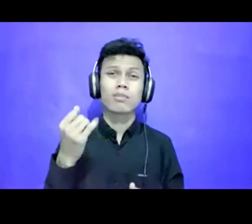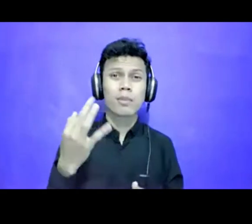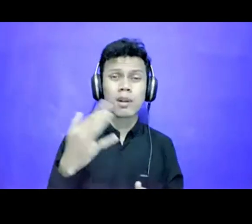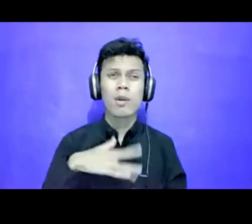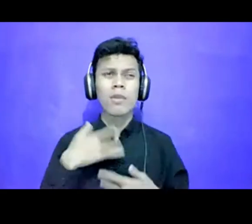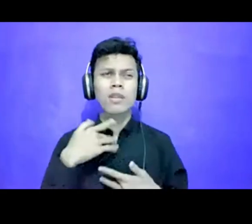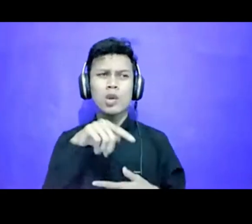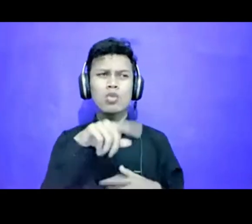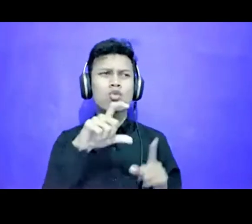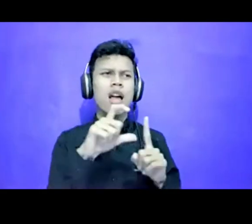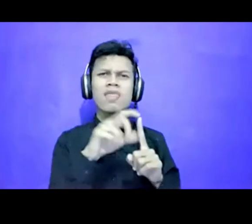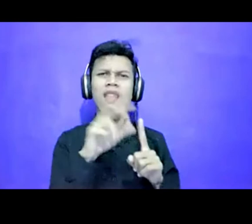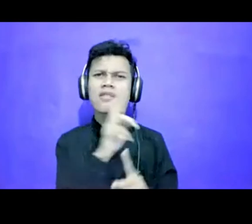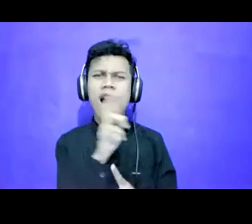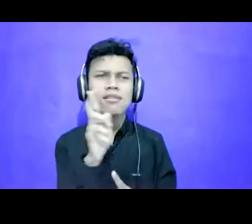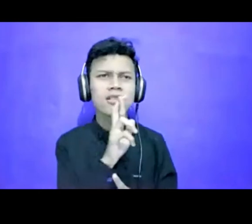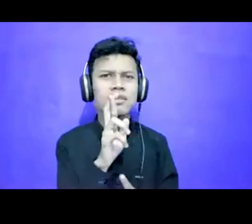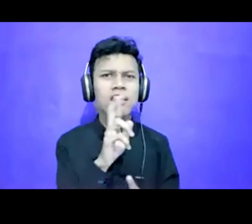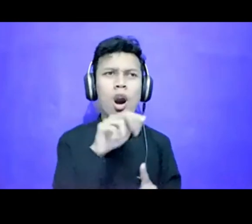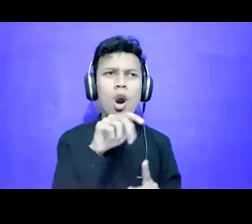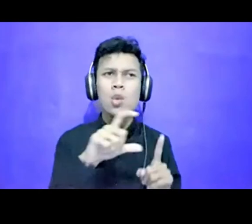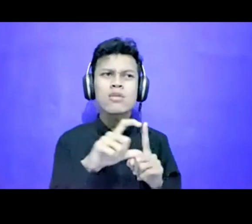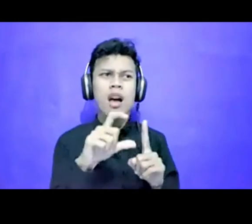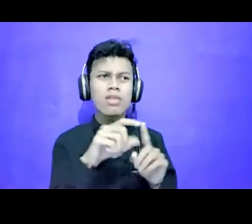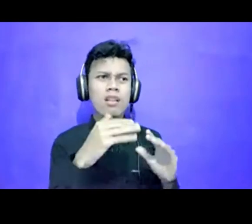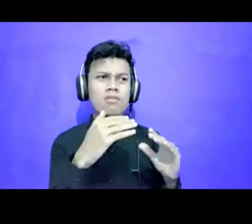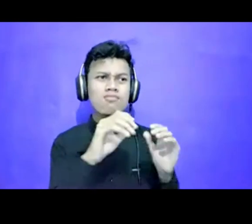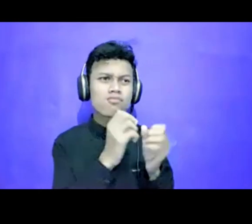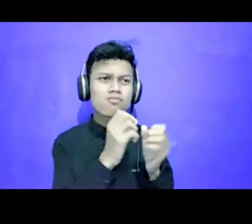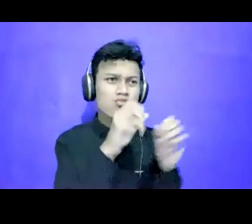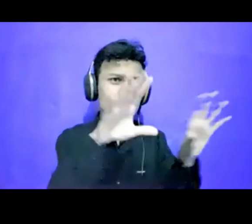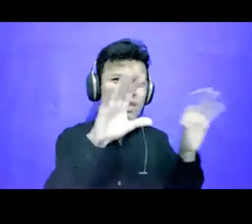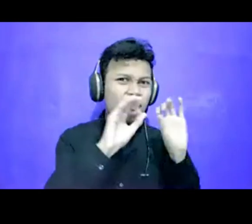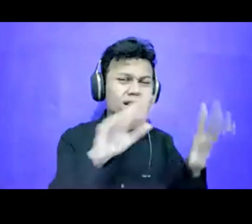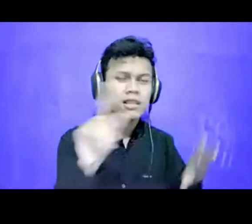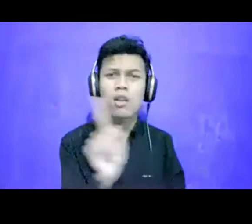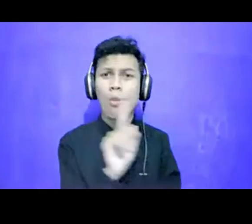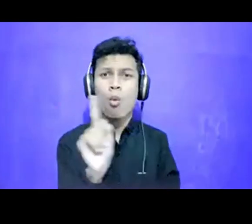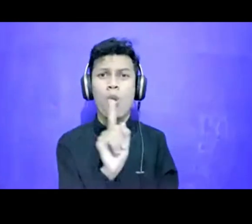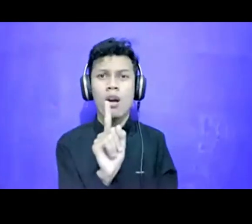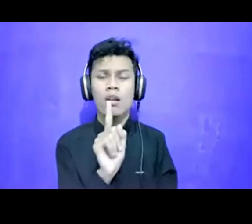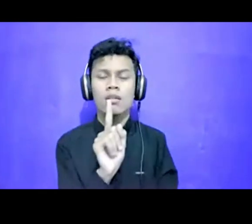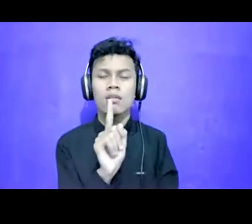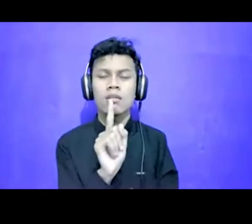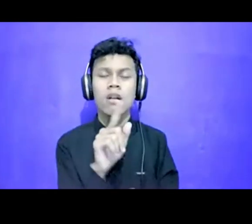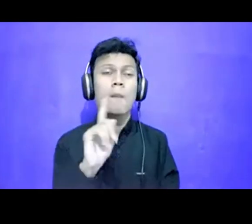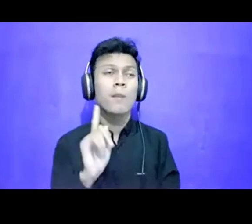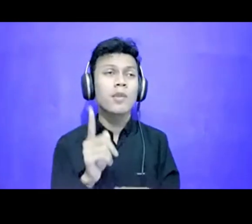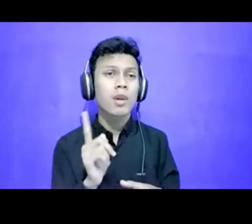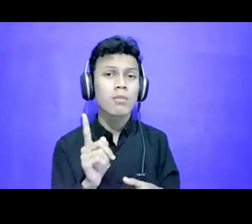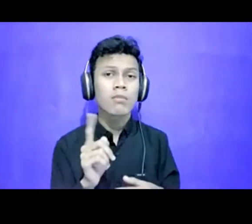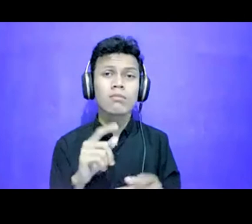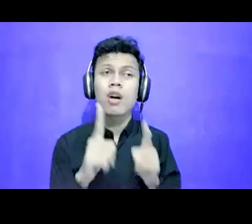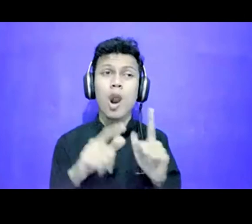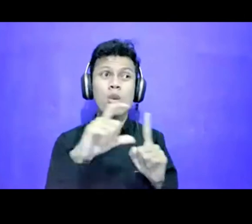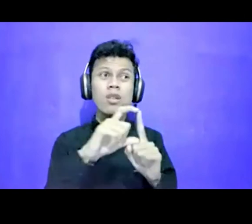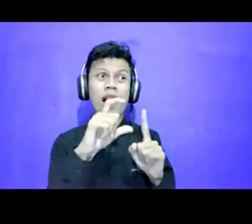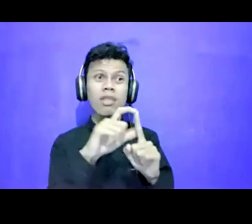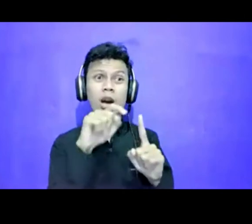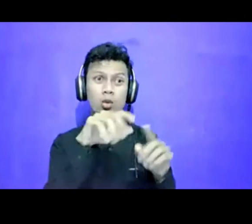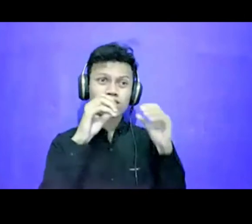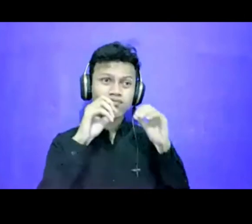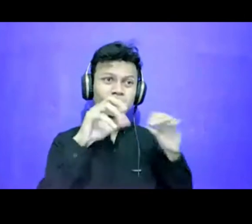data rahasia oh ini data yang gak boleh dipublikasi karena sejatinya kalau data itu dipublikasi ya sebenarnya